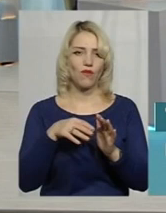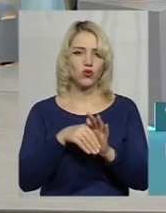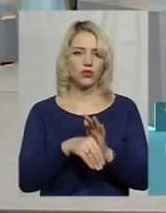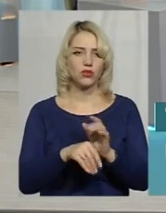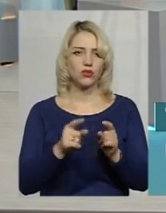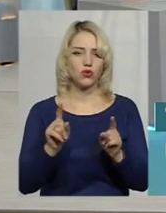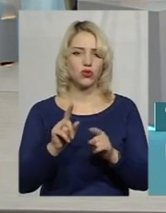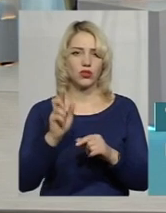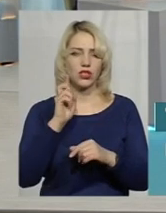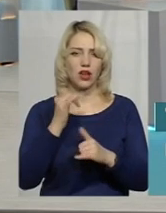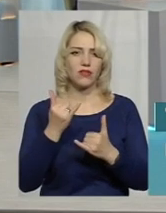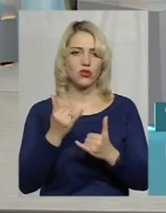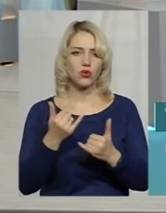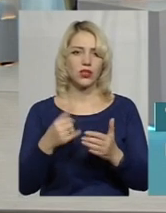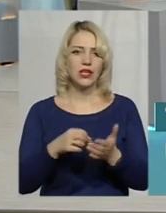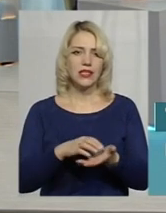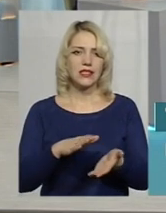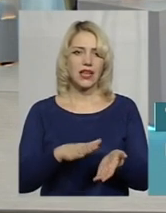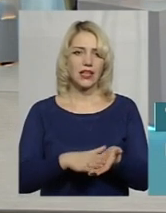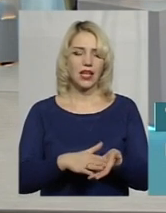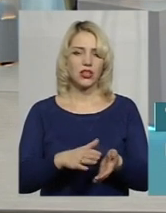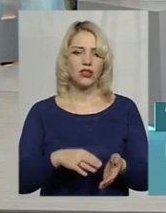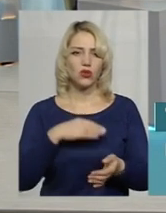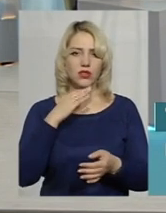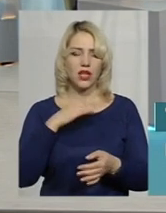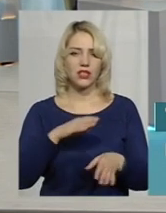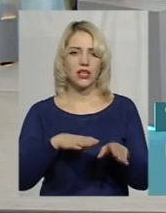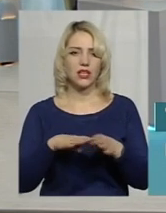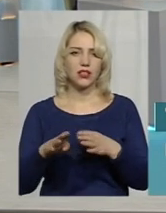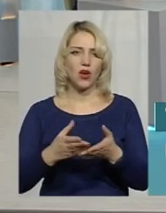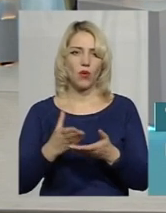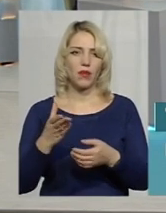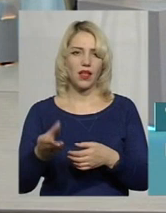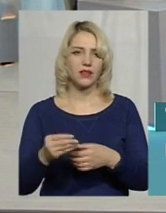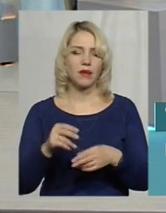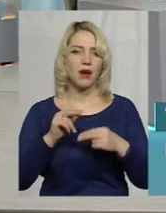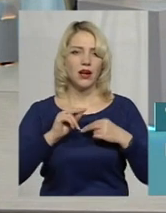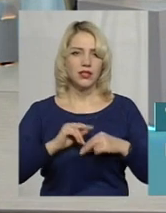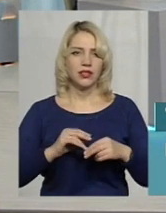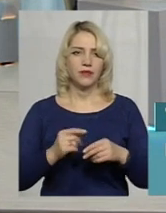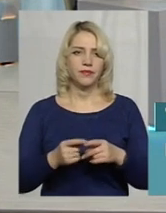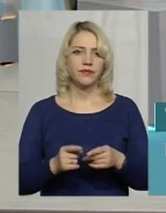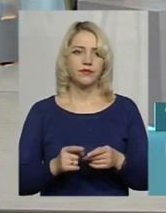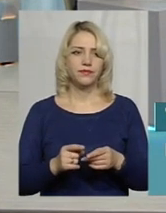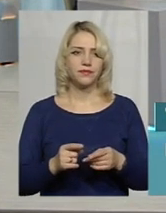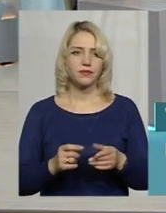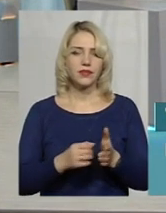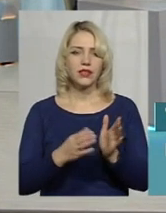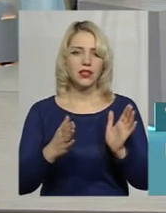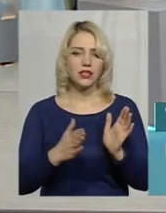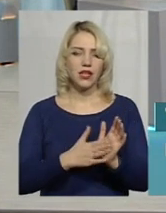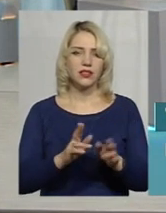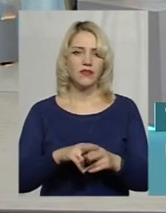державою сьогодні закладено достатньо рівень оплати праці, і закладено відшкодування до